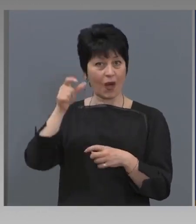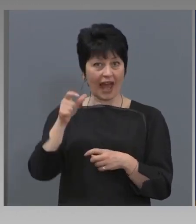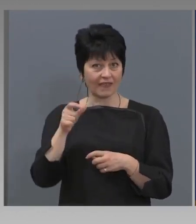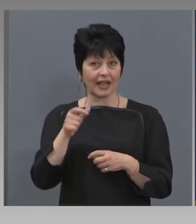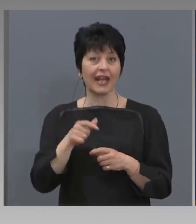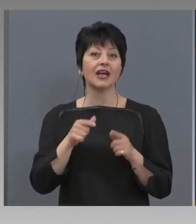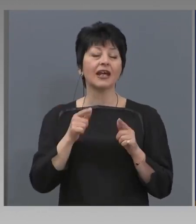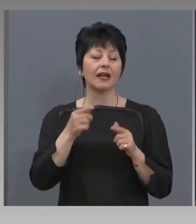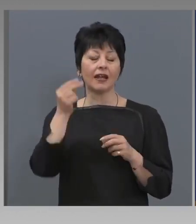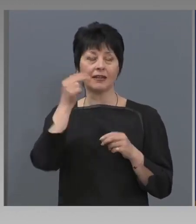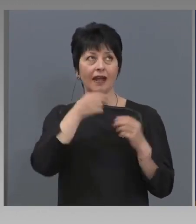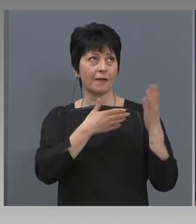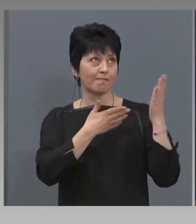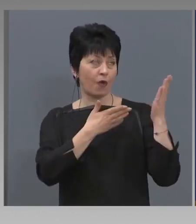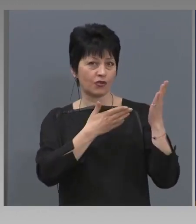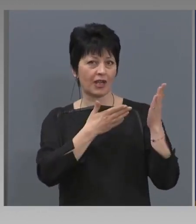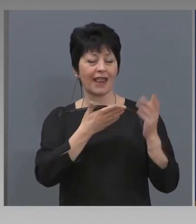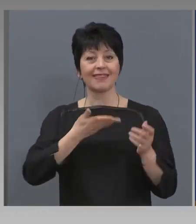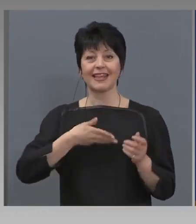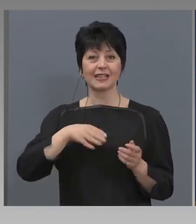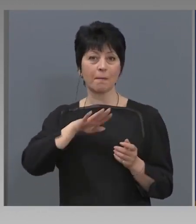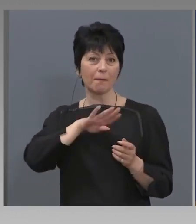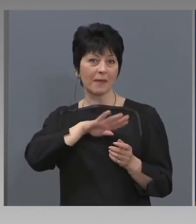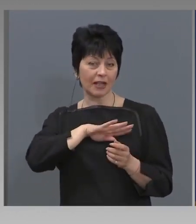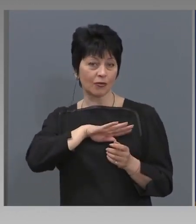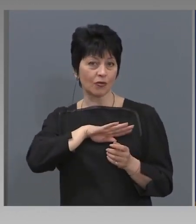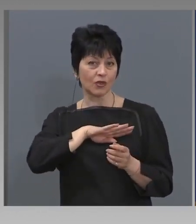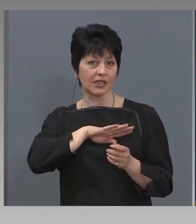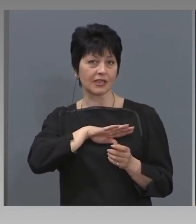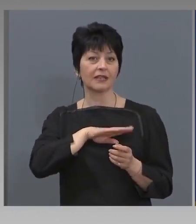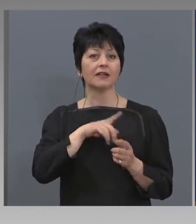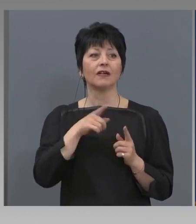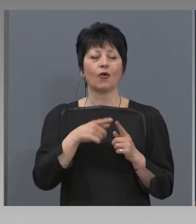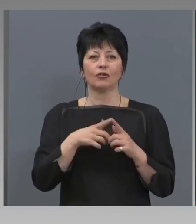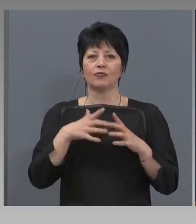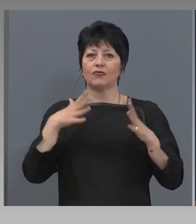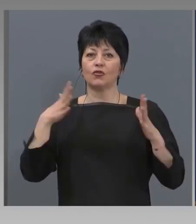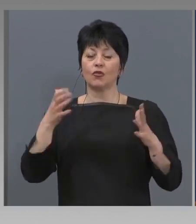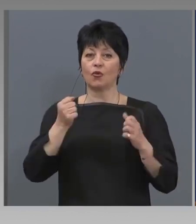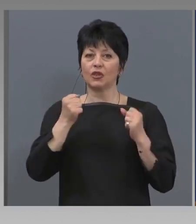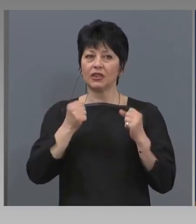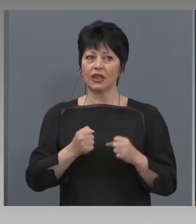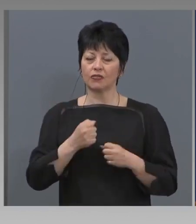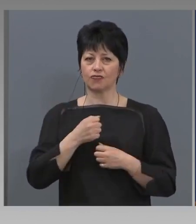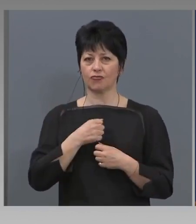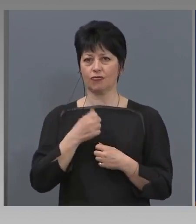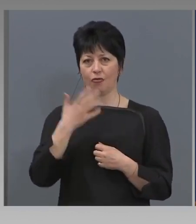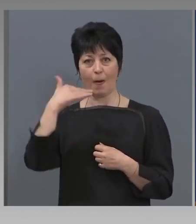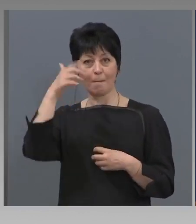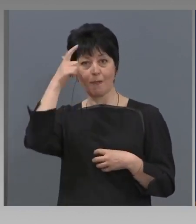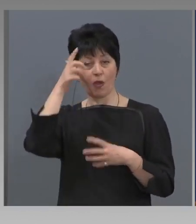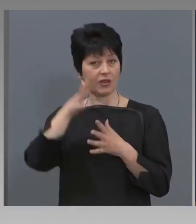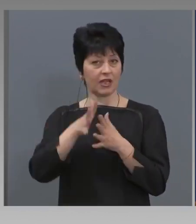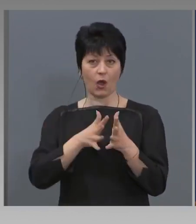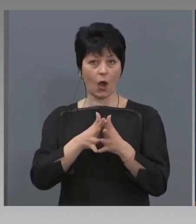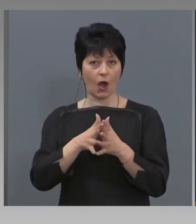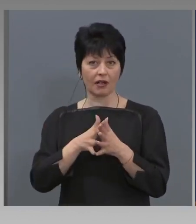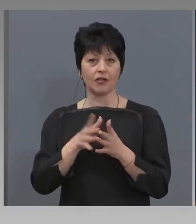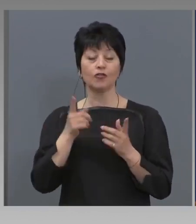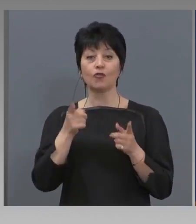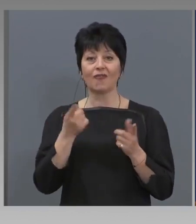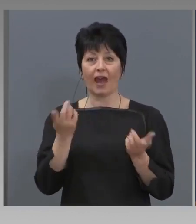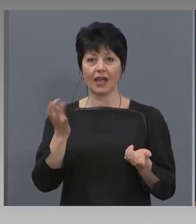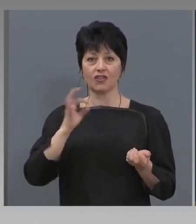дай Боже, на смъртност, която е от и без това много тежко болни хора. Е